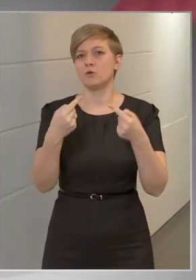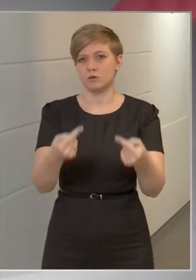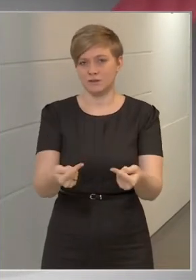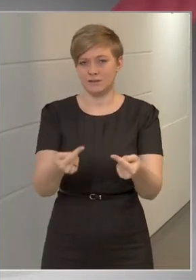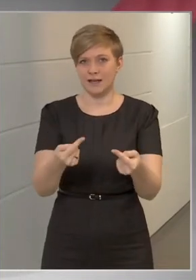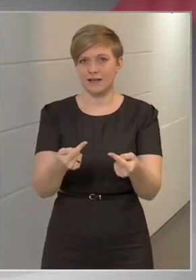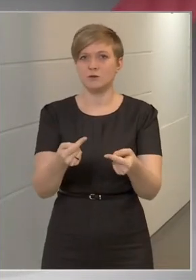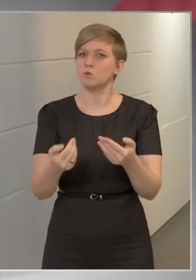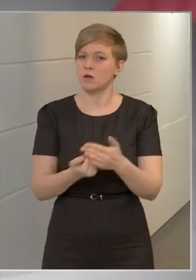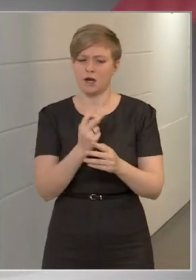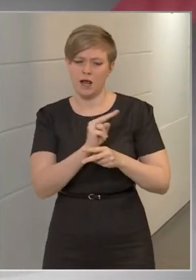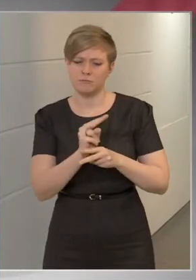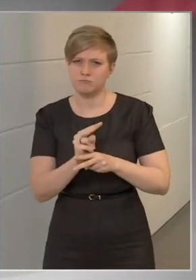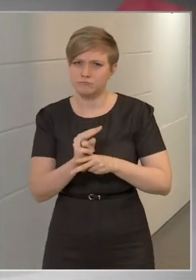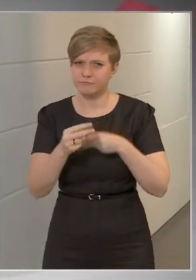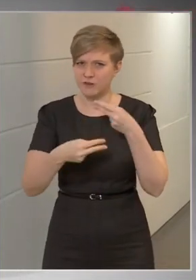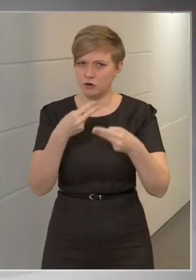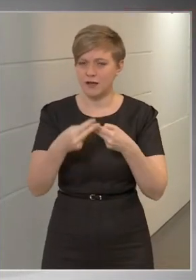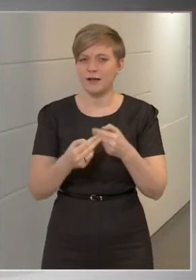felül kell vizsgálni.